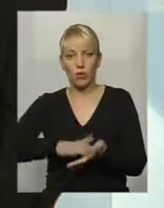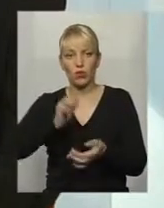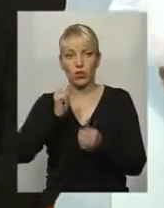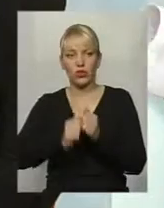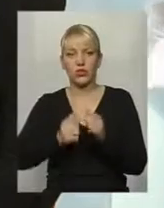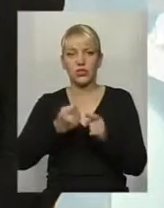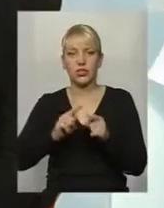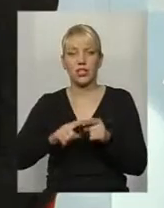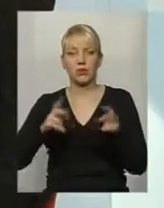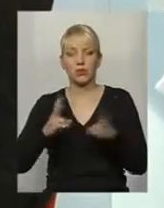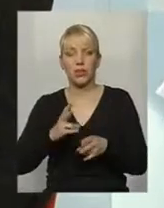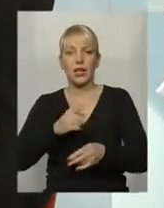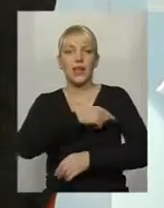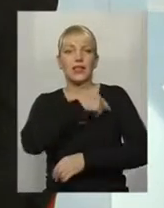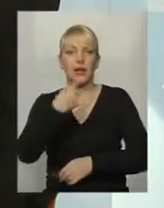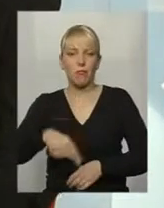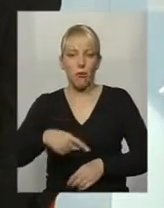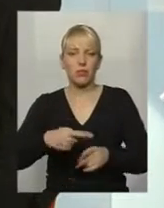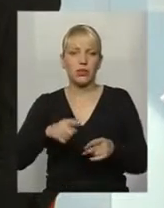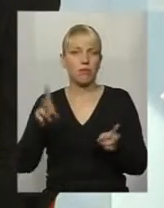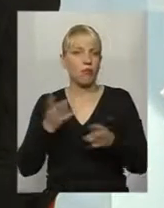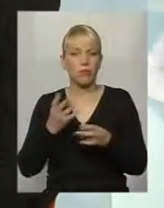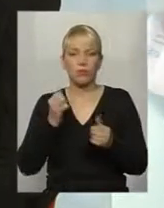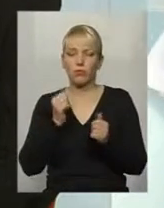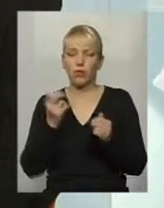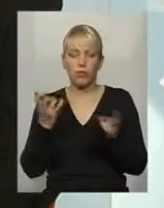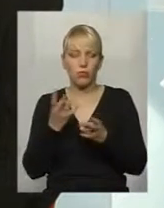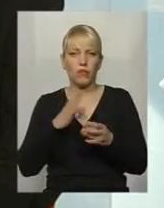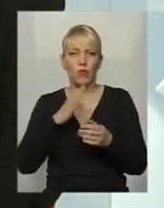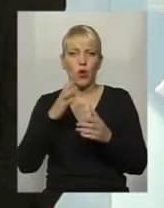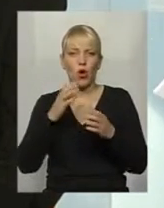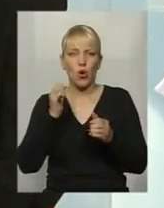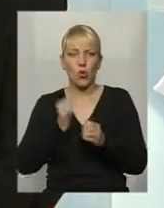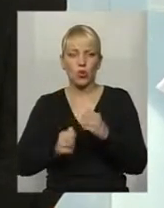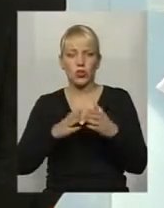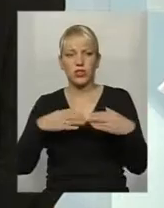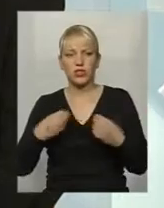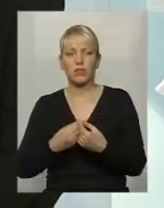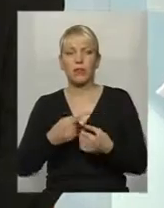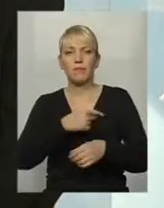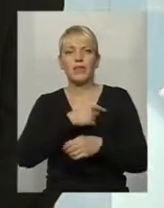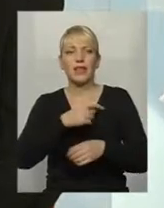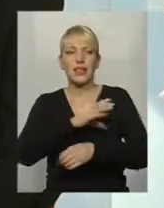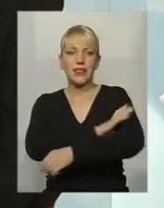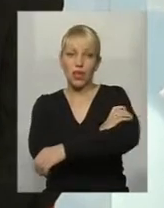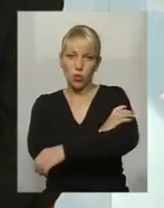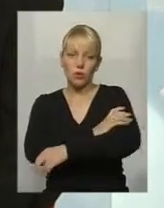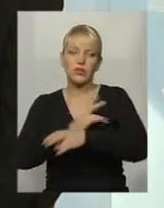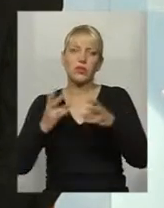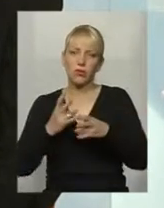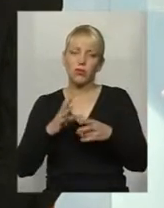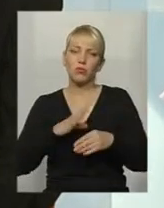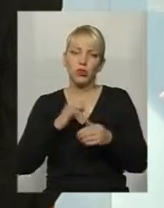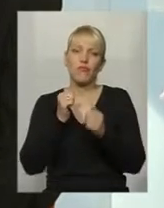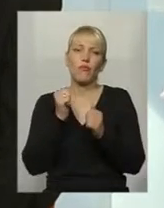кожен з них потребує термометра. Він повинен бути в кожній сім'ї. Ну, чесно кажучи, тонометр теж повинен бути, правда?